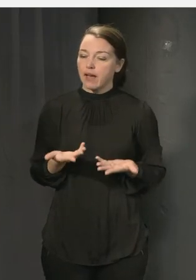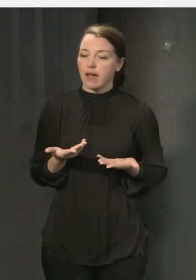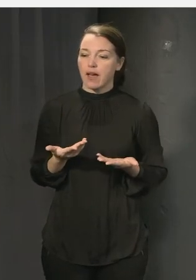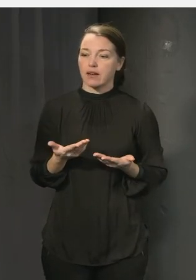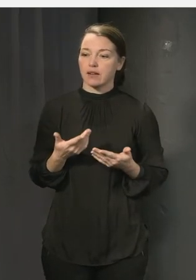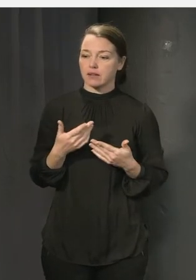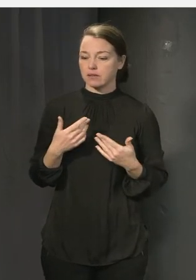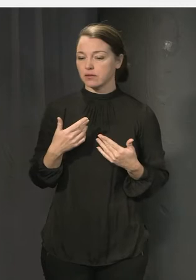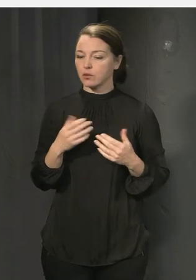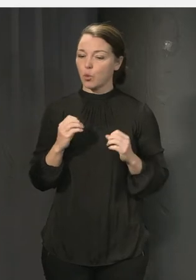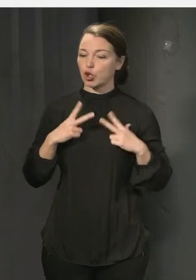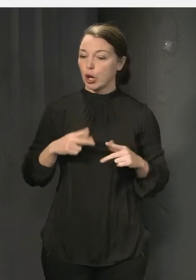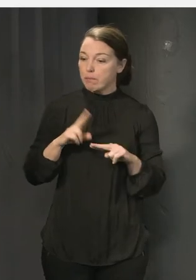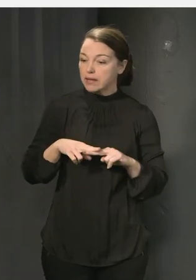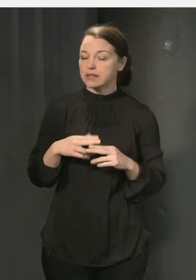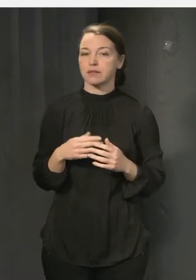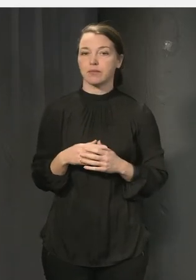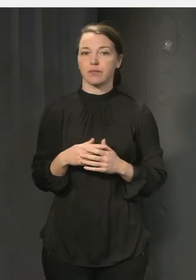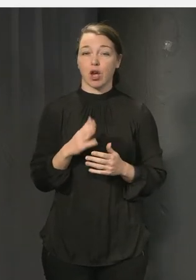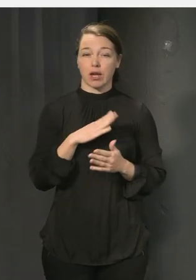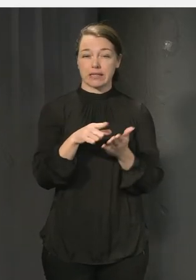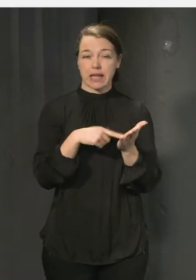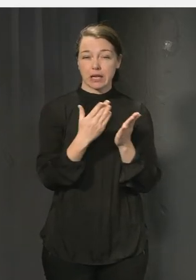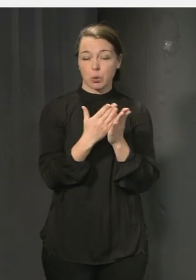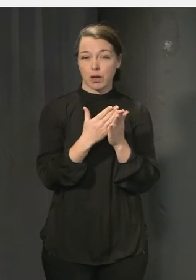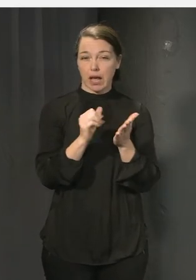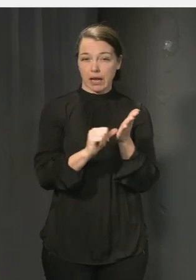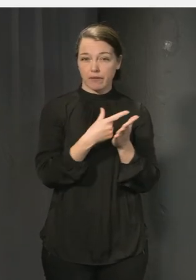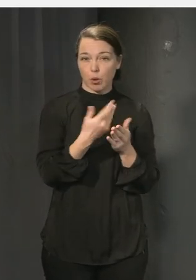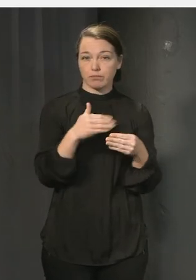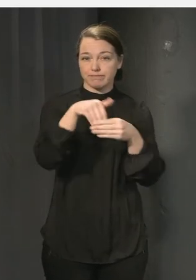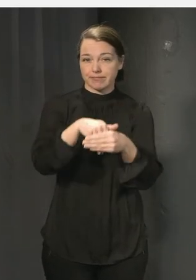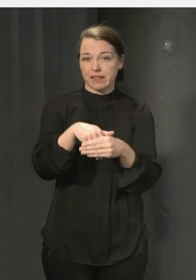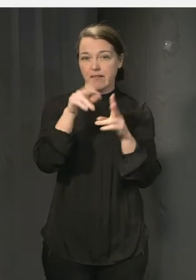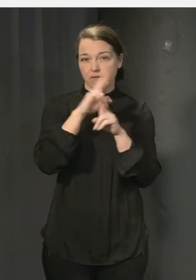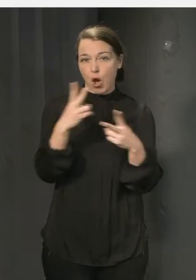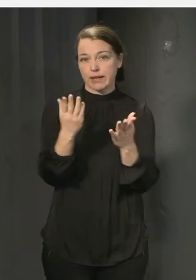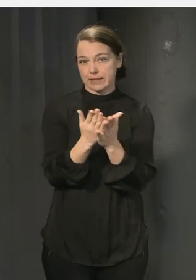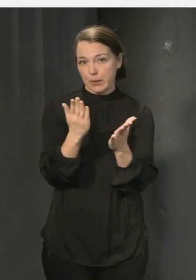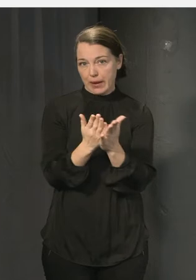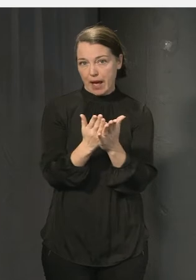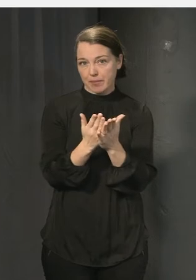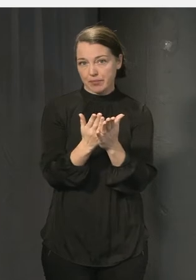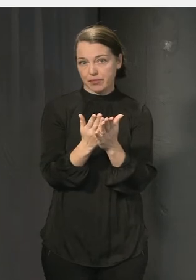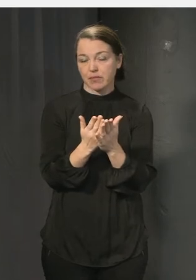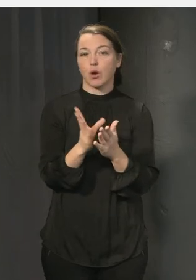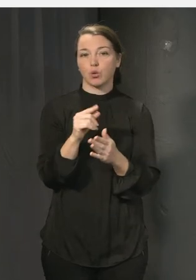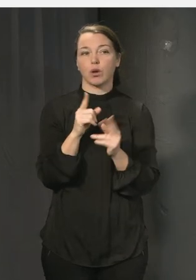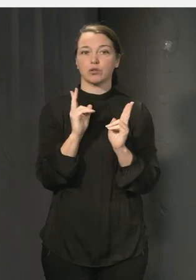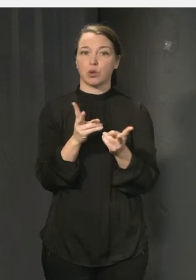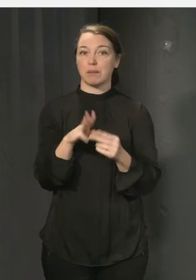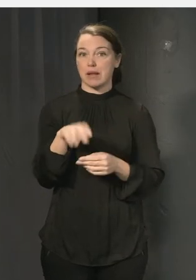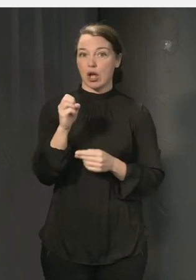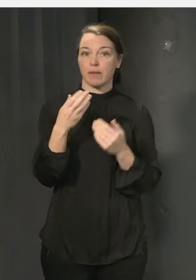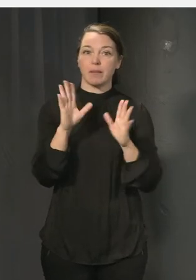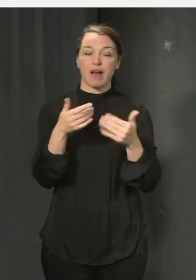ju ett exempel när vi gick med särskolaelever som var inkluderade i en vanlig skola. Det var precis den här miljön, man